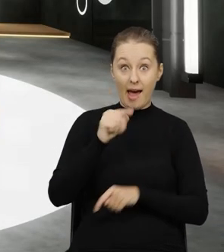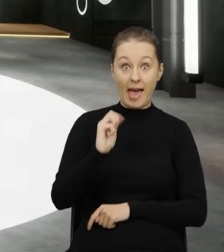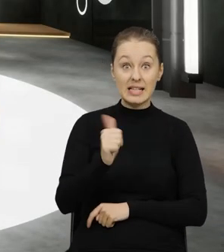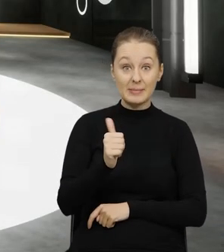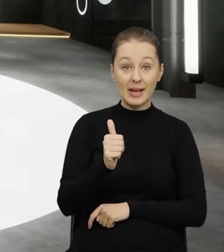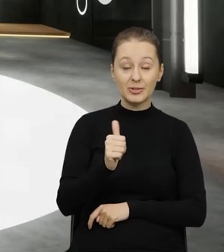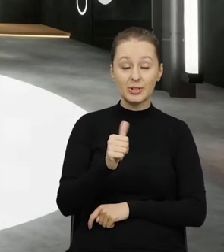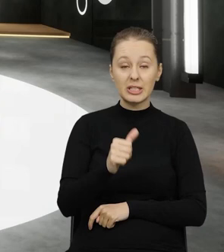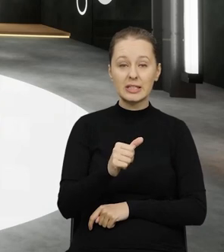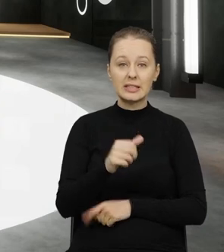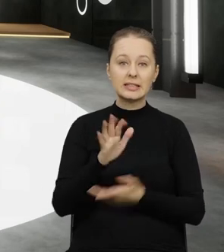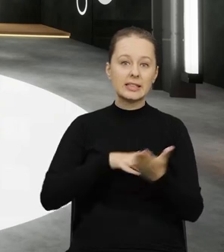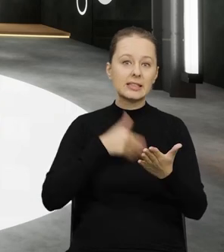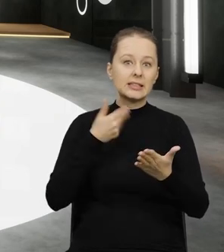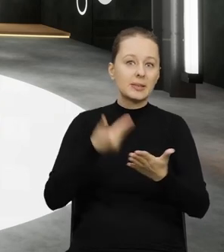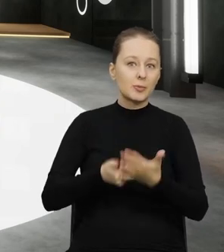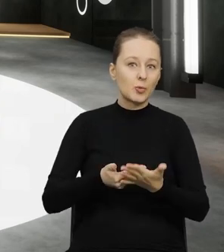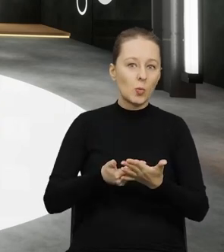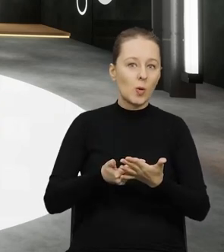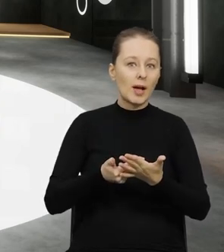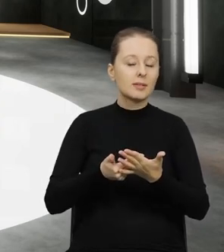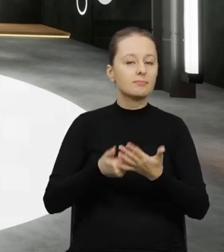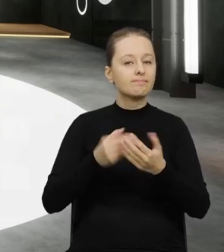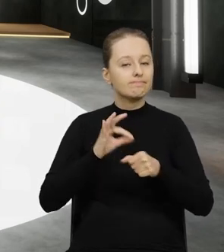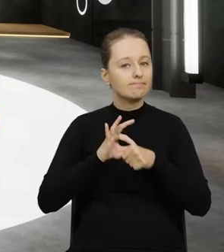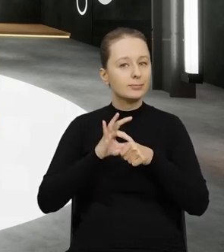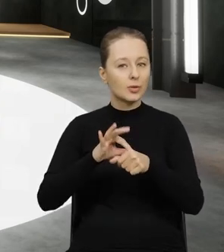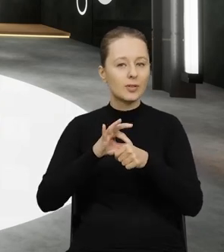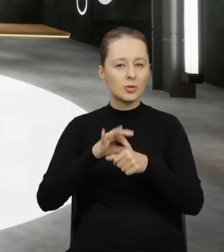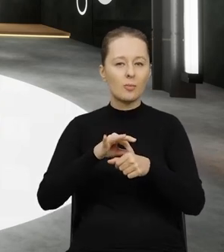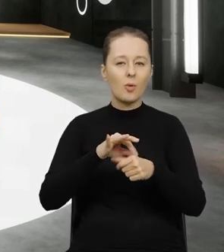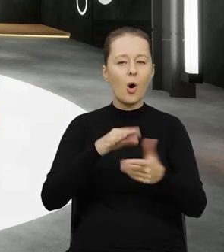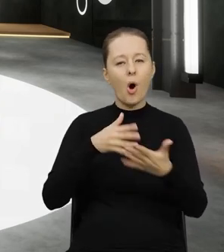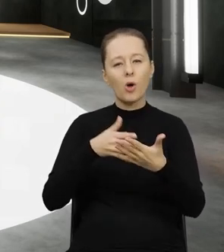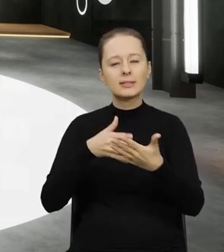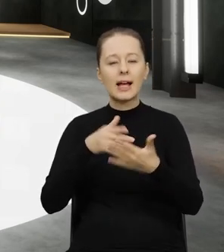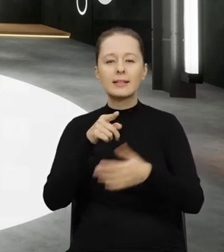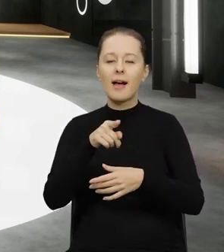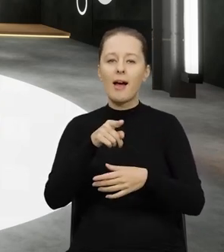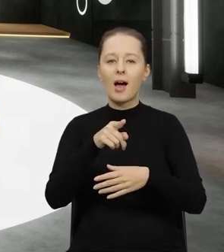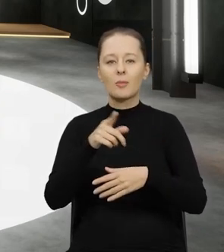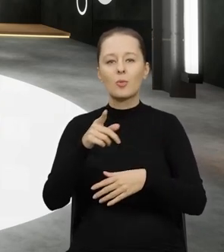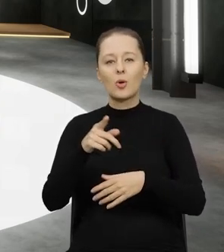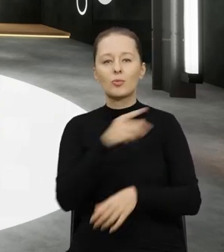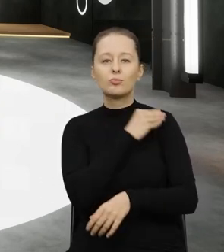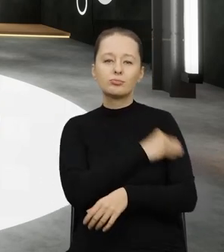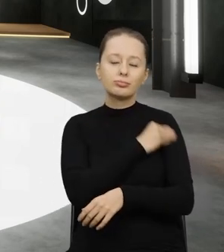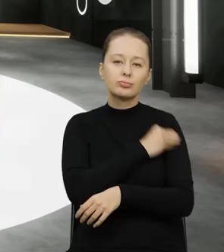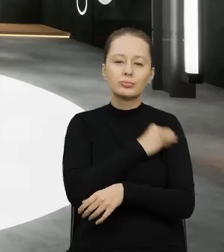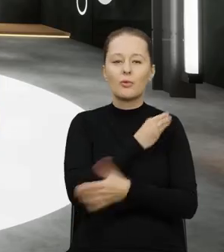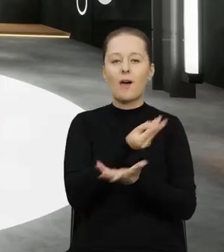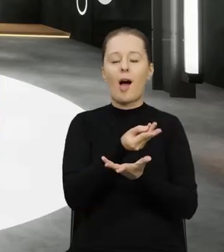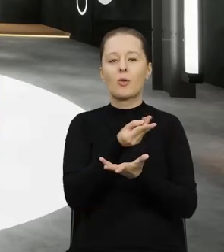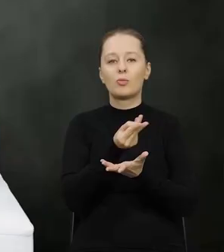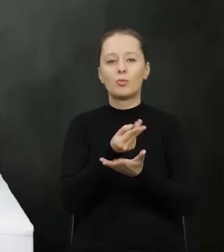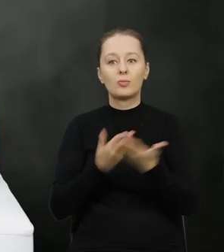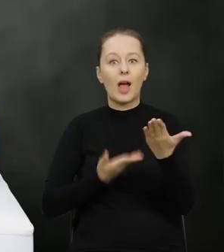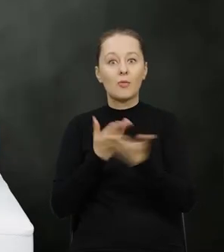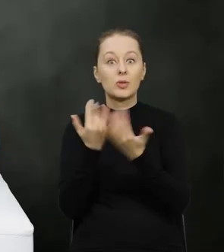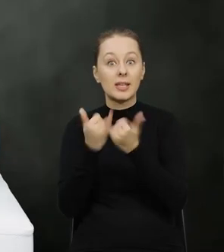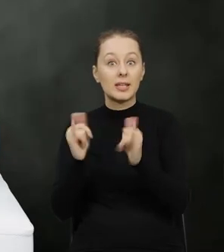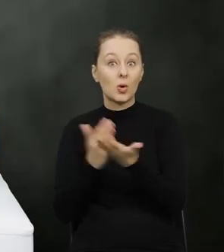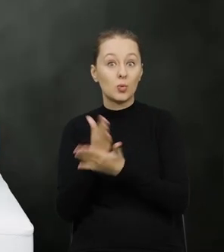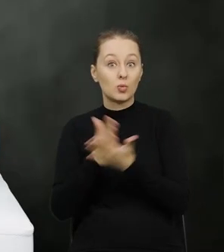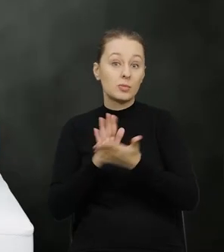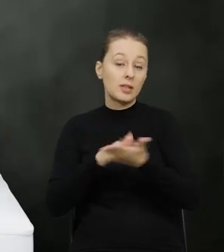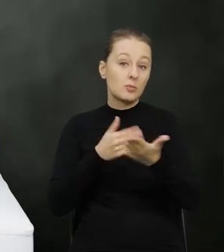eksperci, na przykład prowadzą ocenę towaru na wniosek innej służby. Załóżmy,